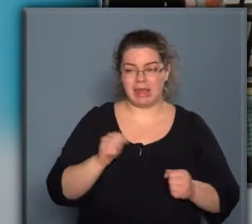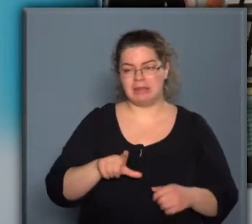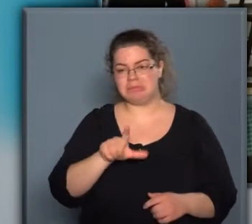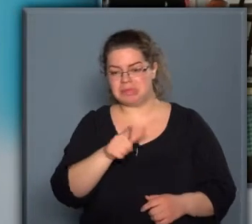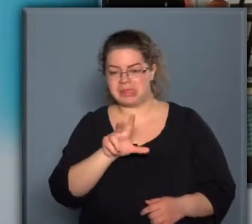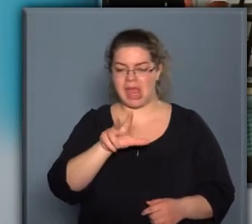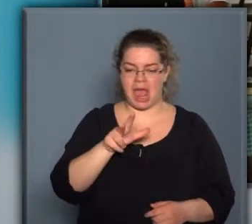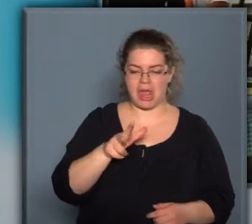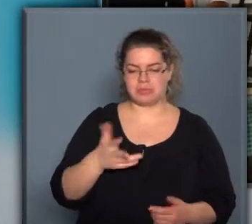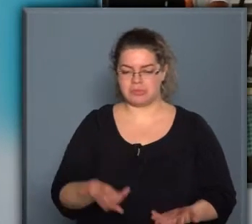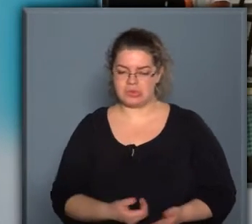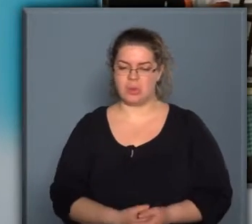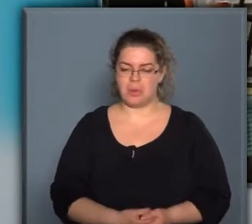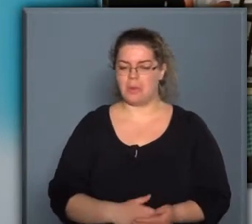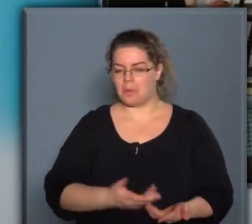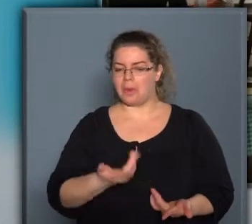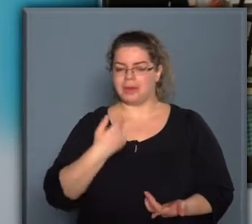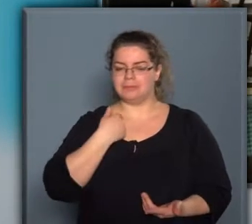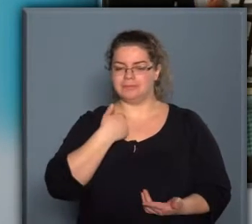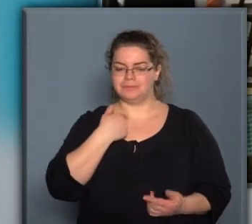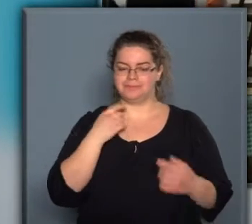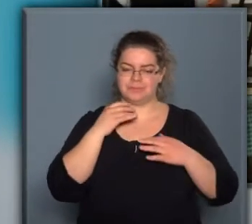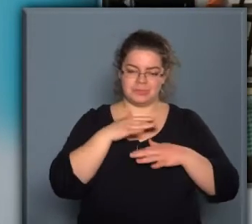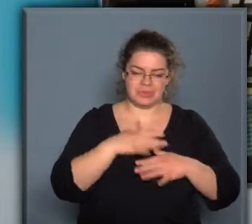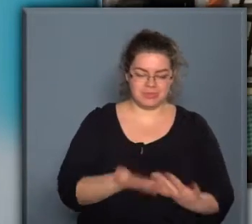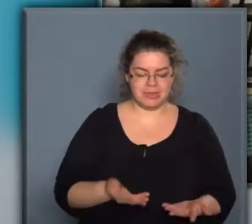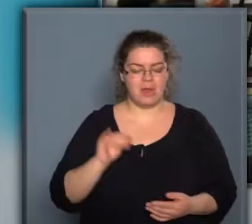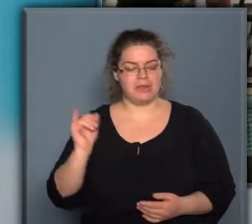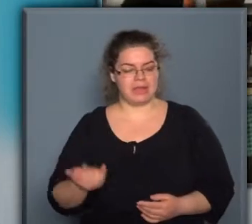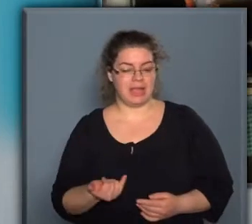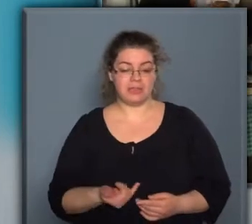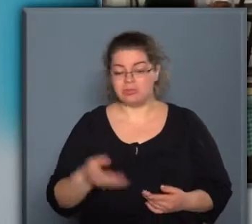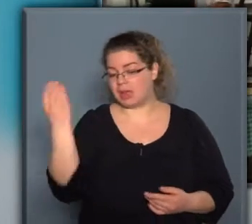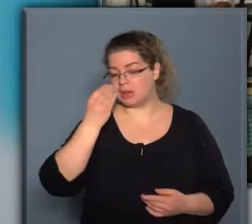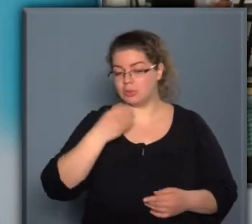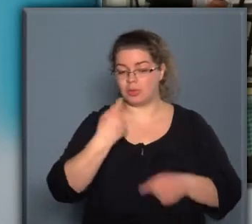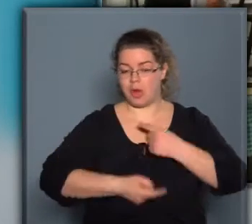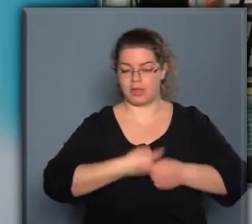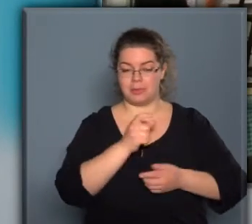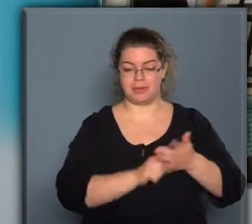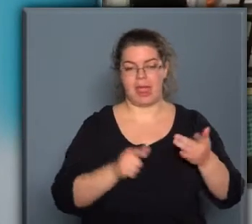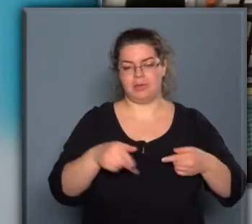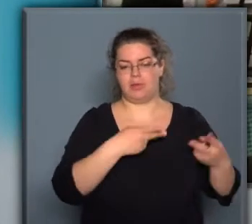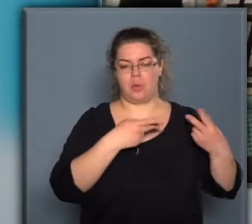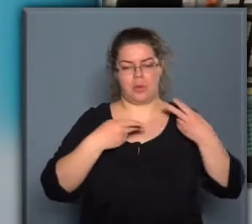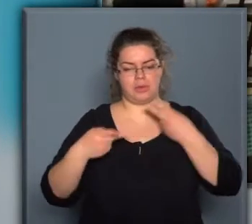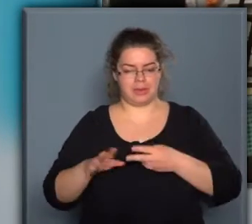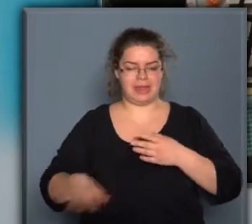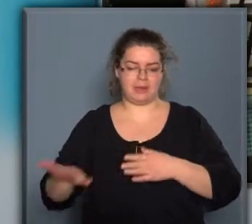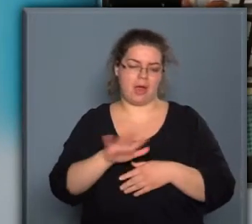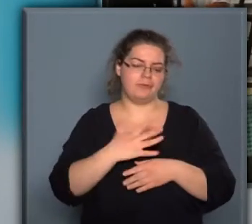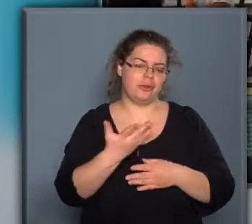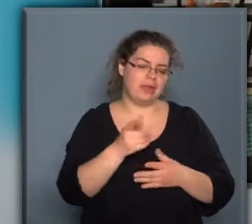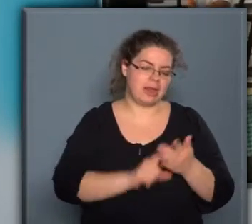bizony-bizony hajnalban sívított a malac. És ott megtanultuk a hagyományos recepteket. Ezt hozzuk most ide is alapföldi